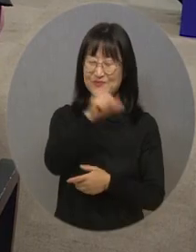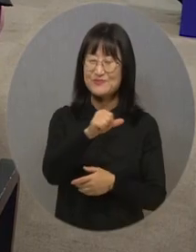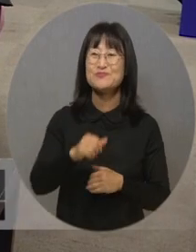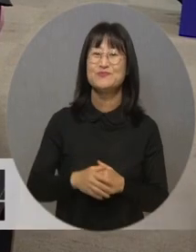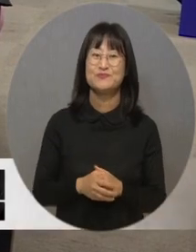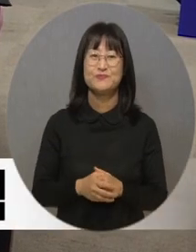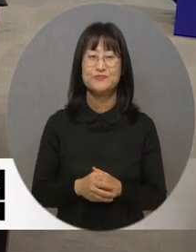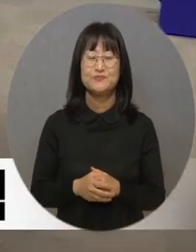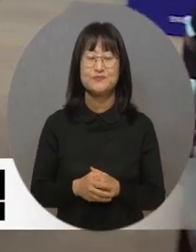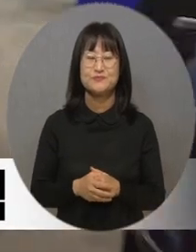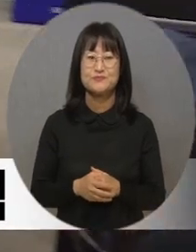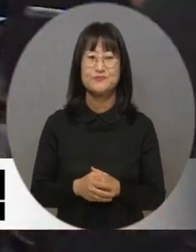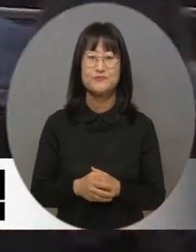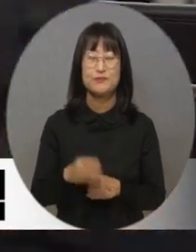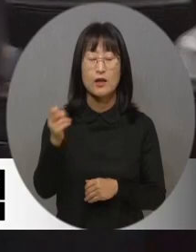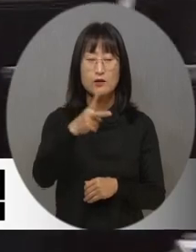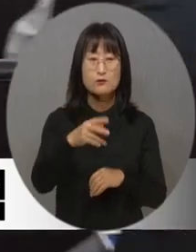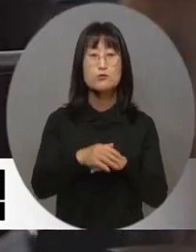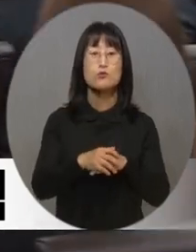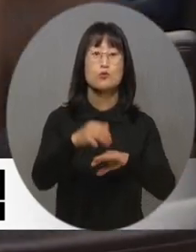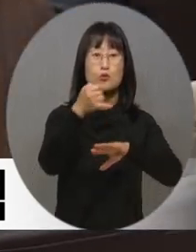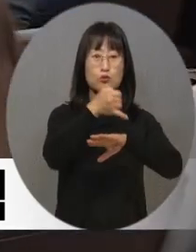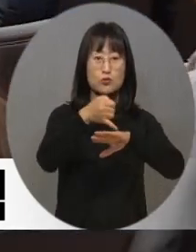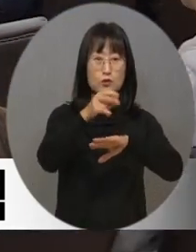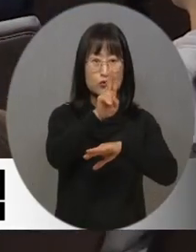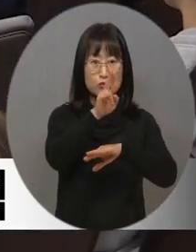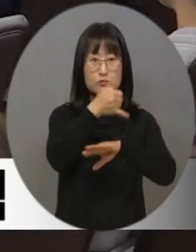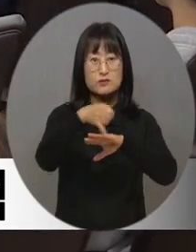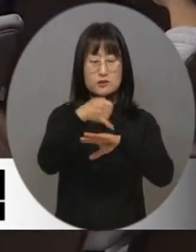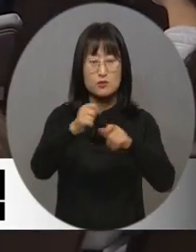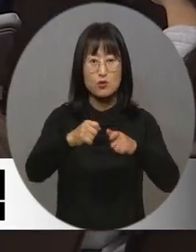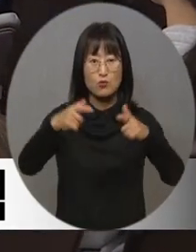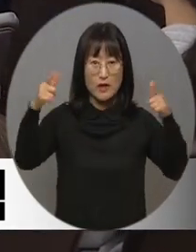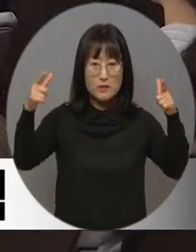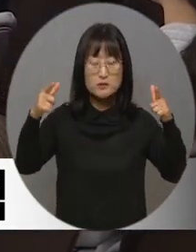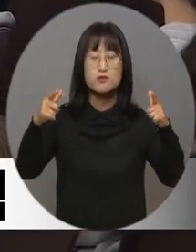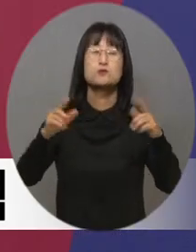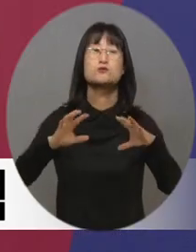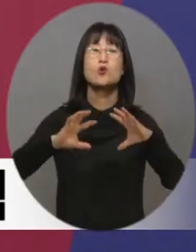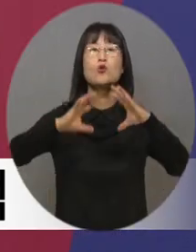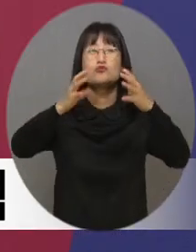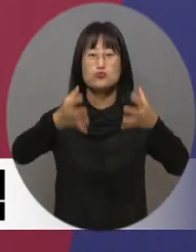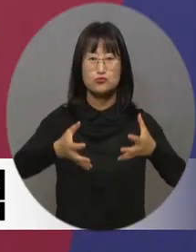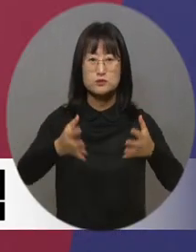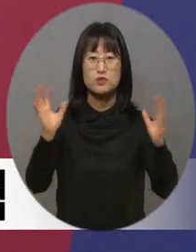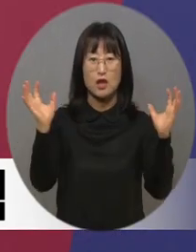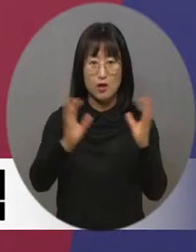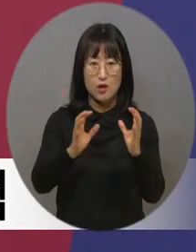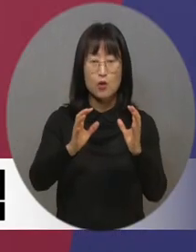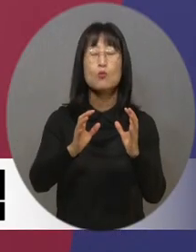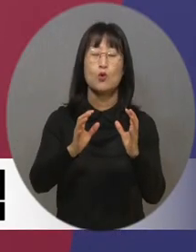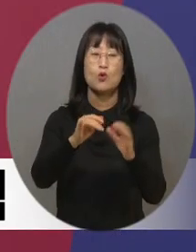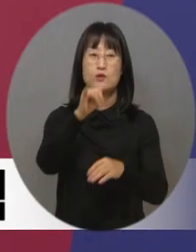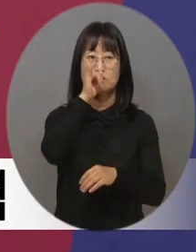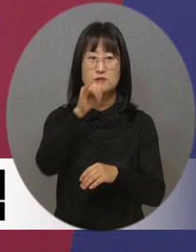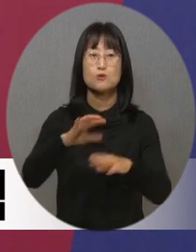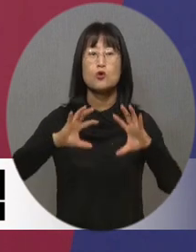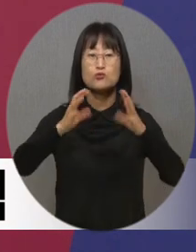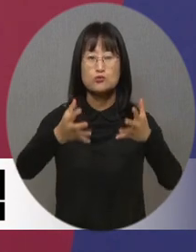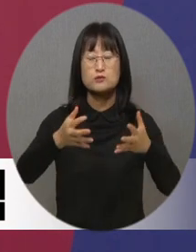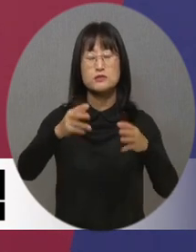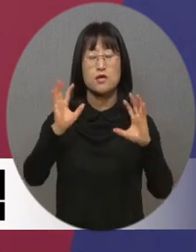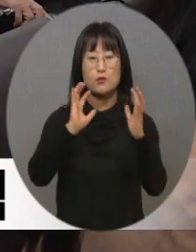또한 유니버설 디자인의 확산 방안을 국제사회가 함께 모색하기 위해 마련된 유니버설 디자인 국제